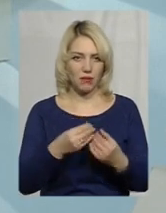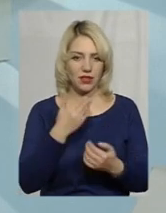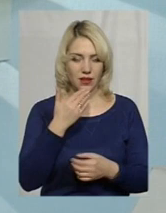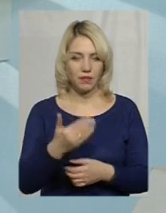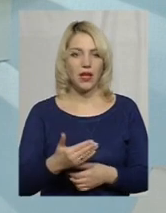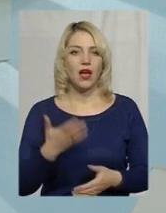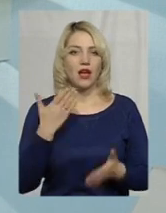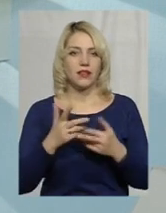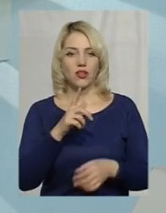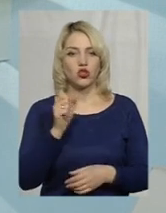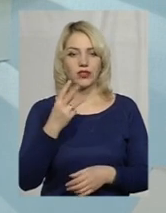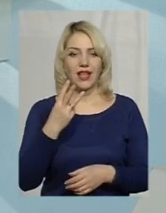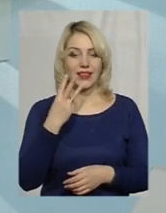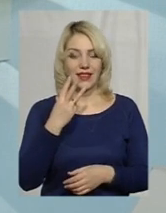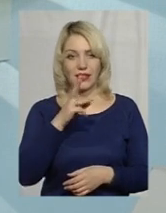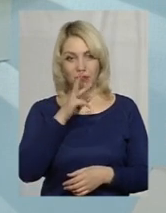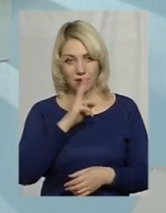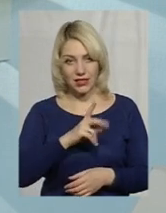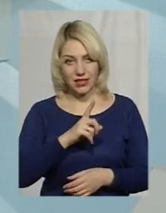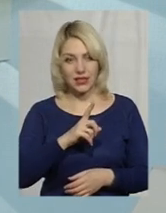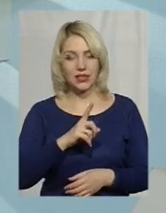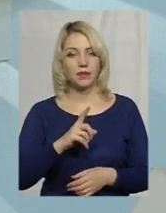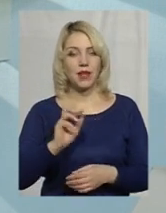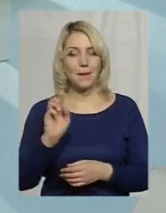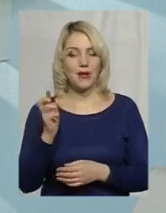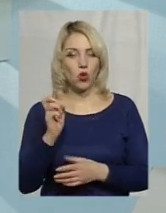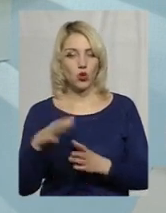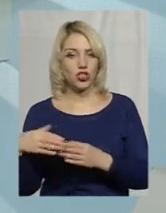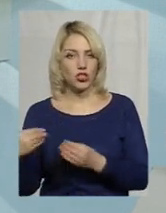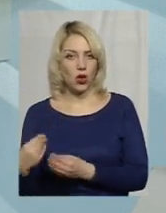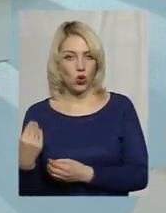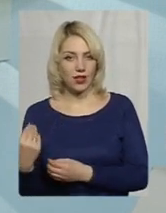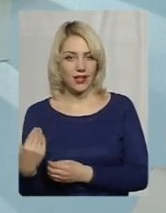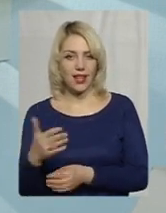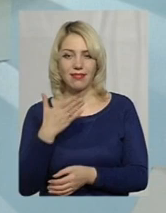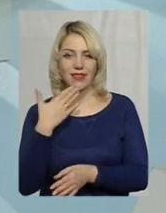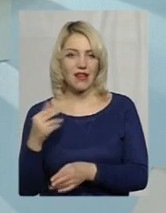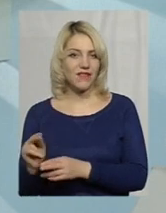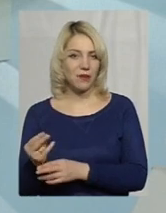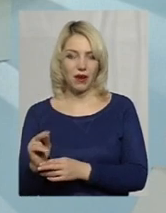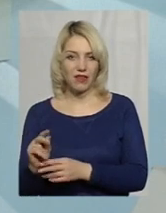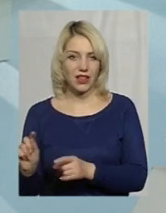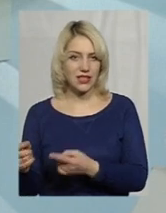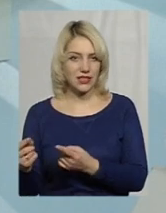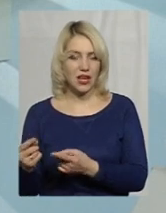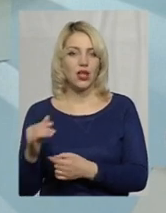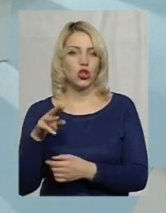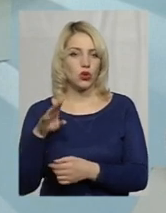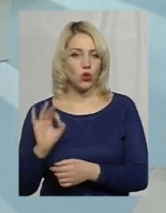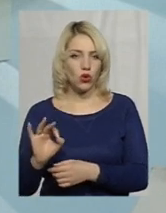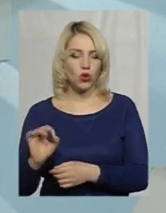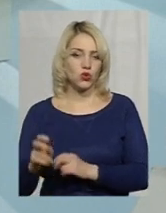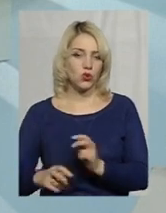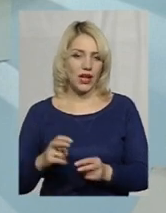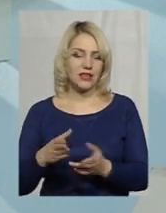біологічна родина дитини не виправилася, тоді шукається